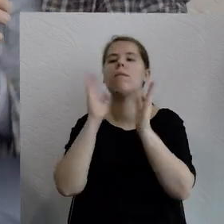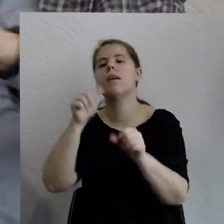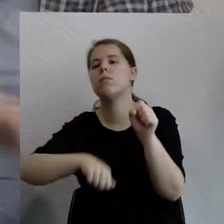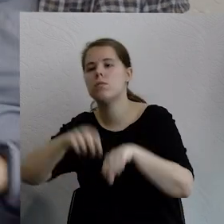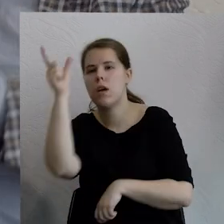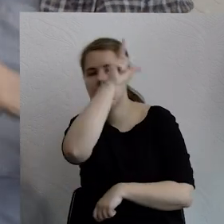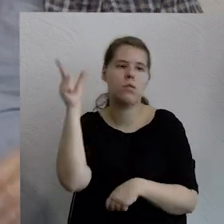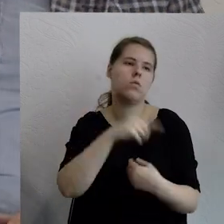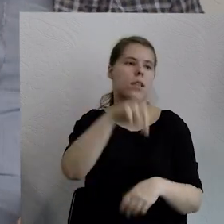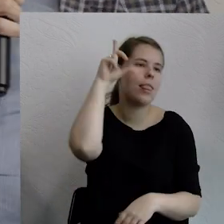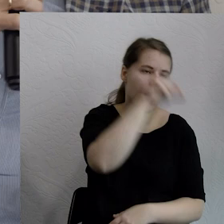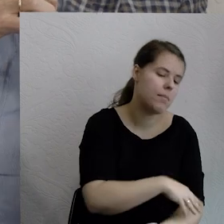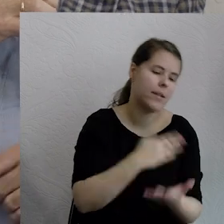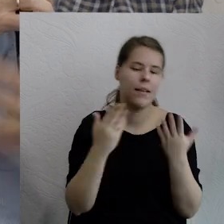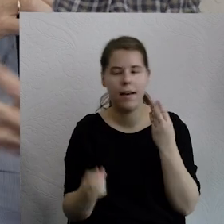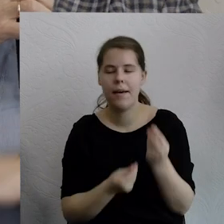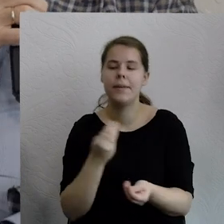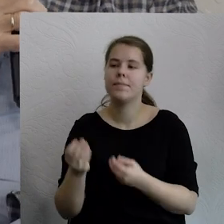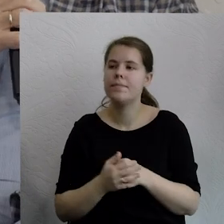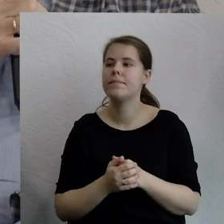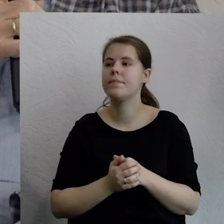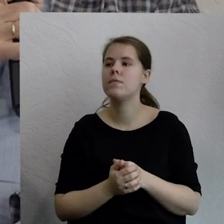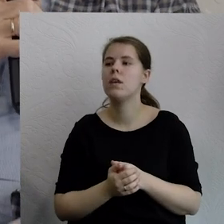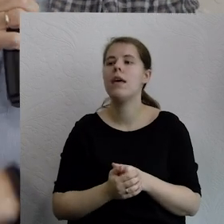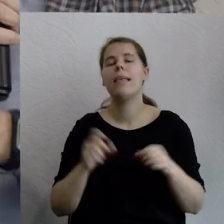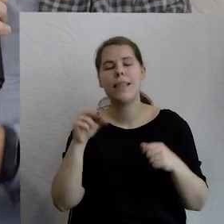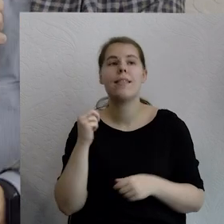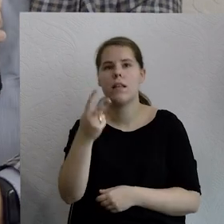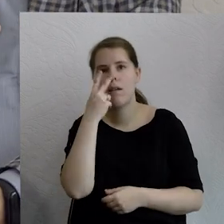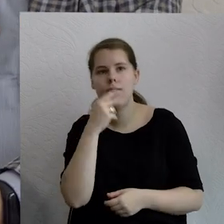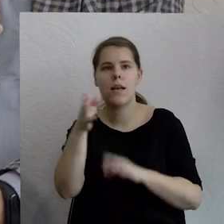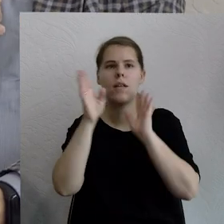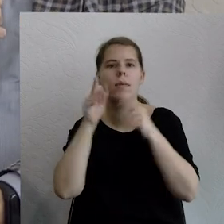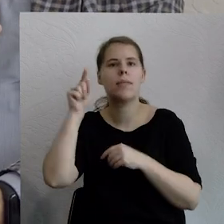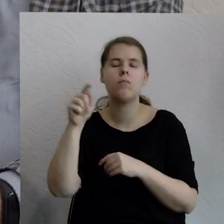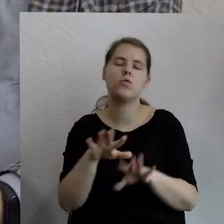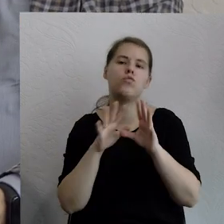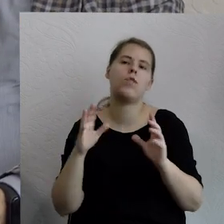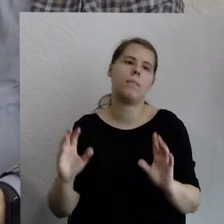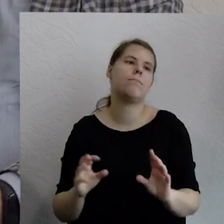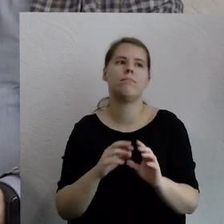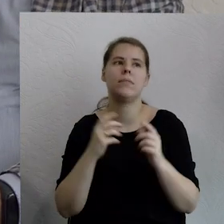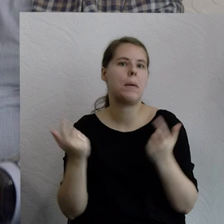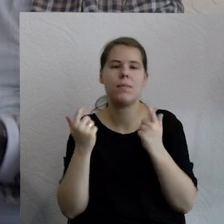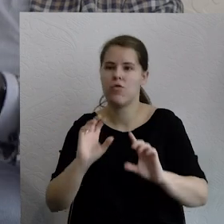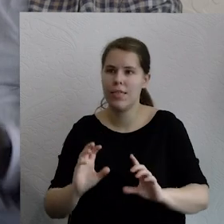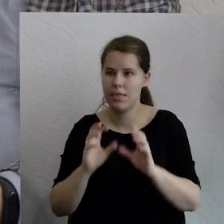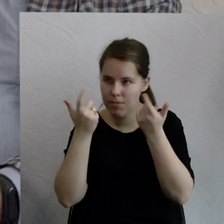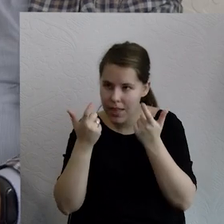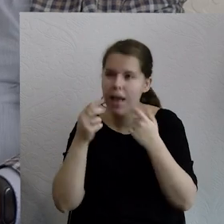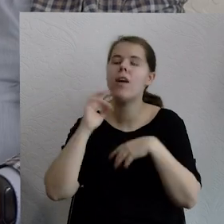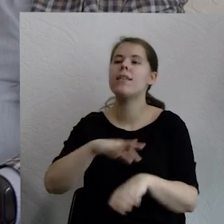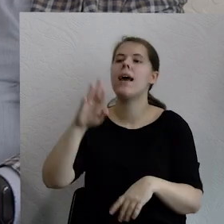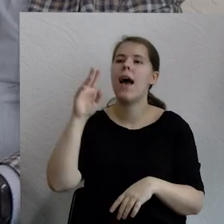dezinformacja. możemy mnożyć przykłady pewnych niebezpiecznych zjawisk. Z drugiej strony w tej chwili poziom przynajmniej